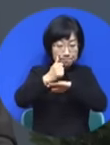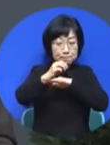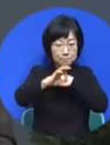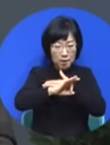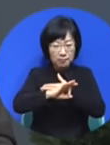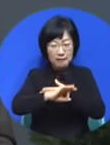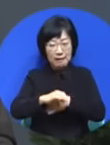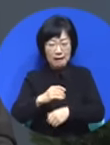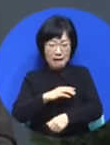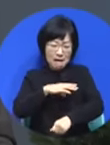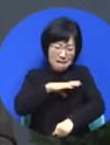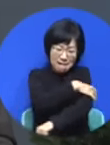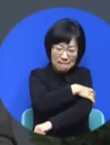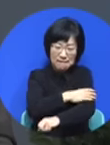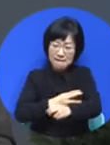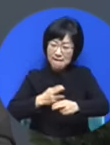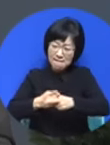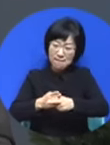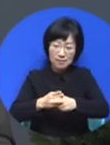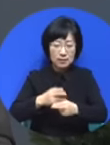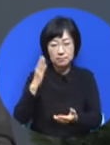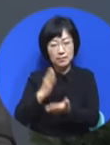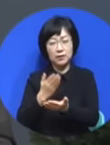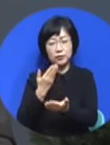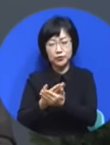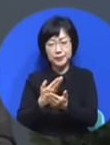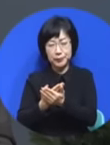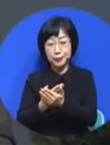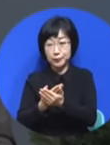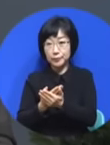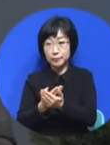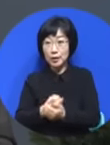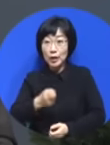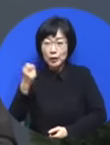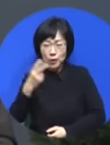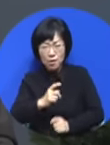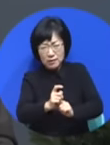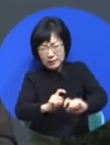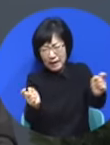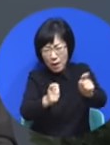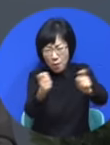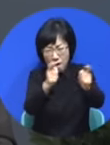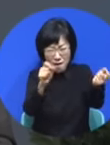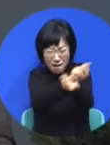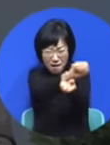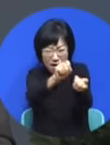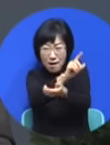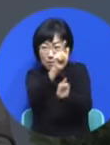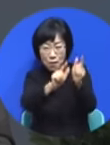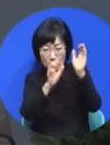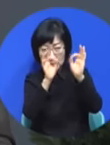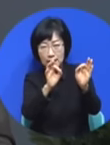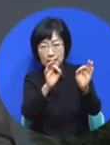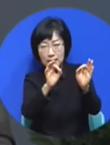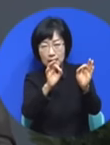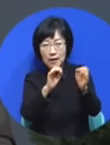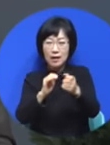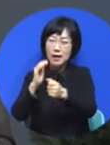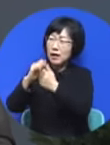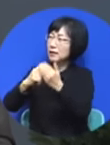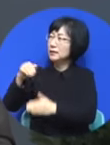싸우는 게 봤어요. 그때 기도했어요. 하나하나 일평생 한번도